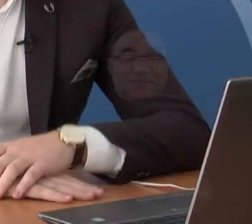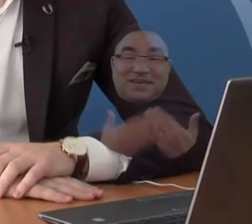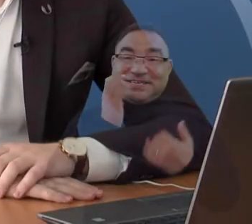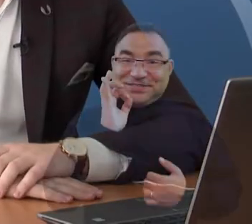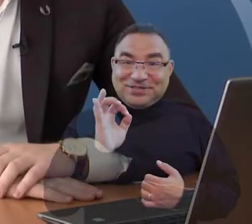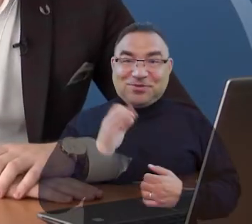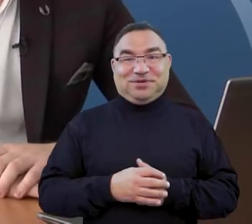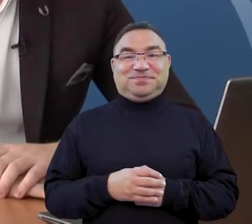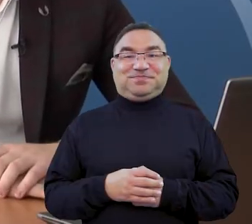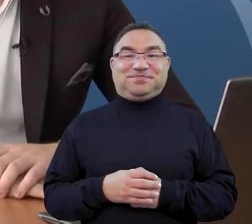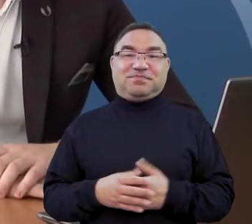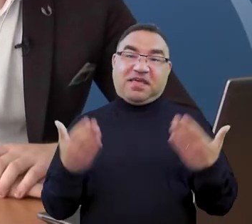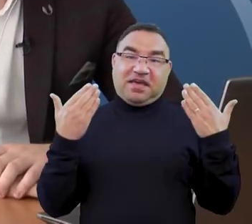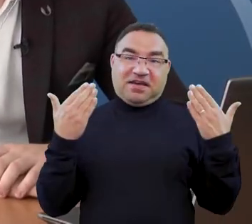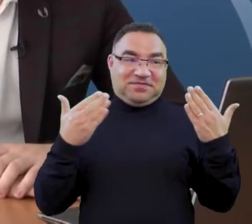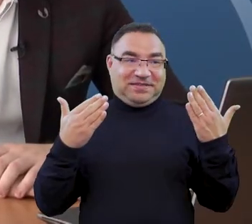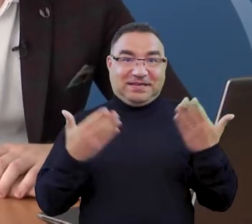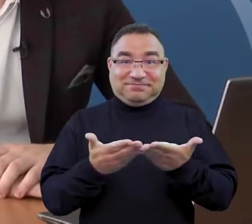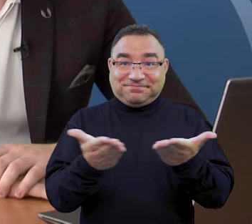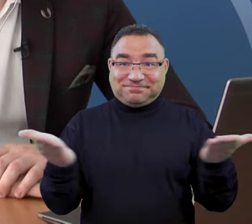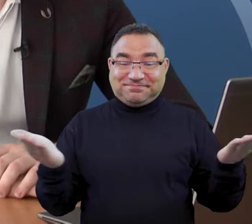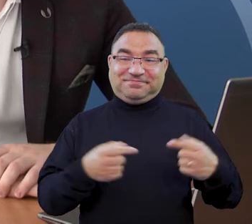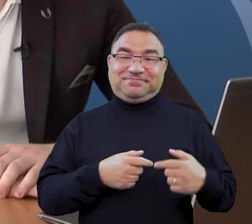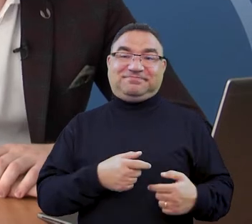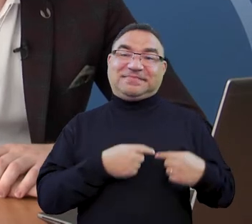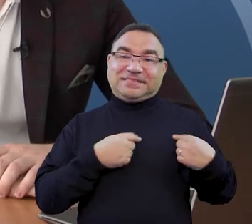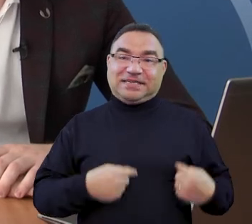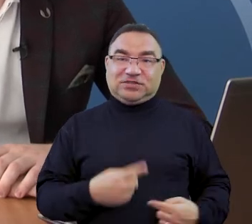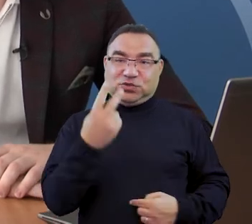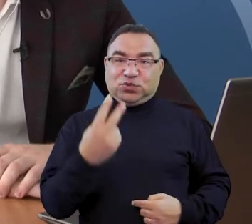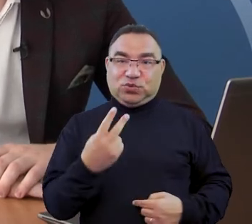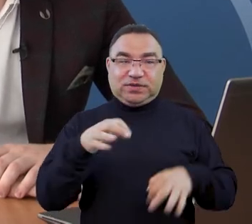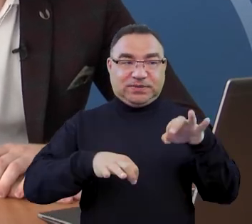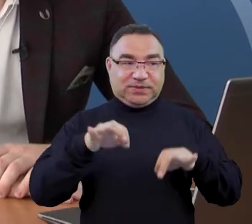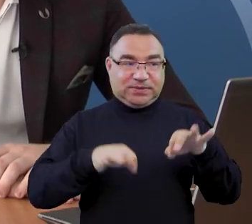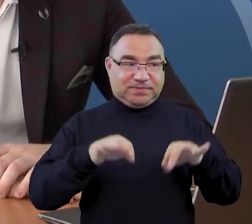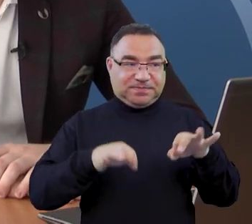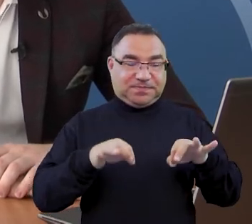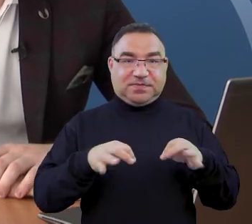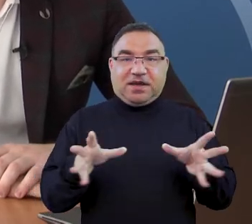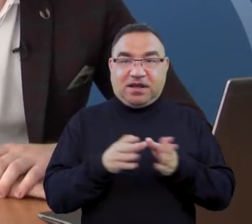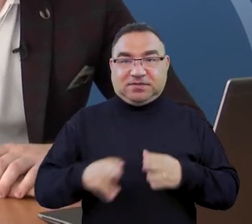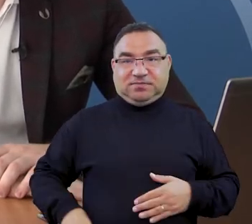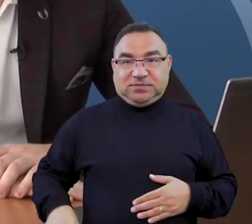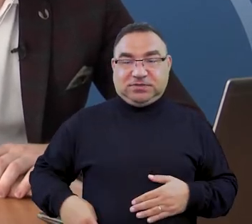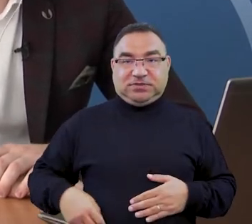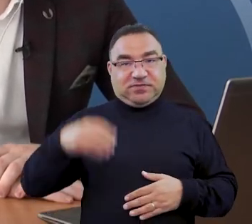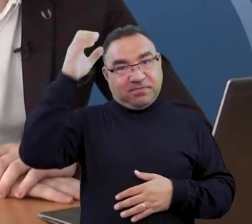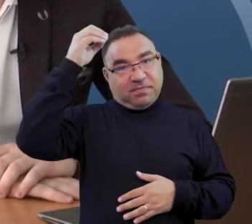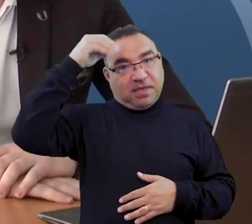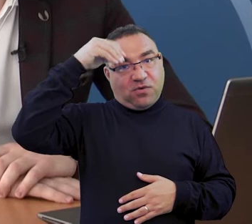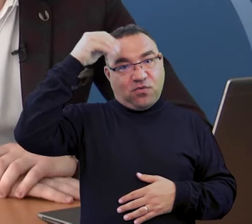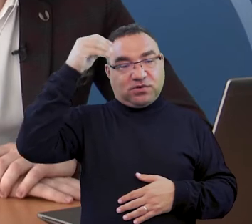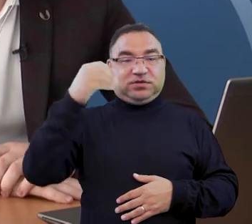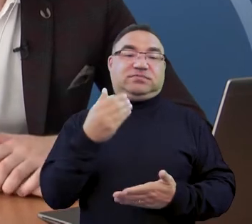Dzień dobry. Witam Państwa bardzo serdecznie na drugiej już sesji Q&I z Ministrem Nauki i